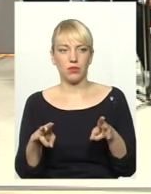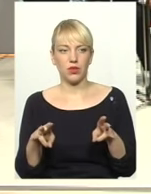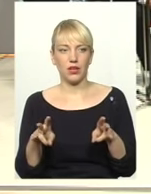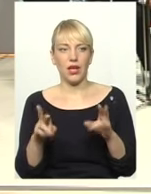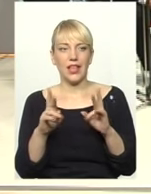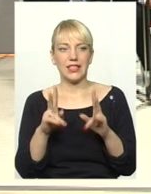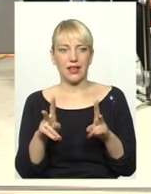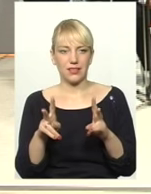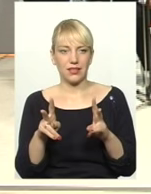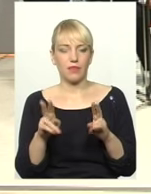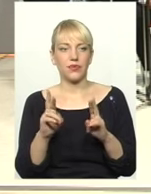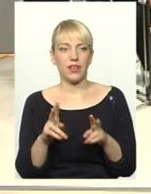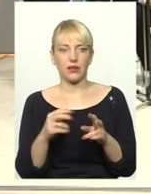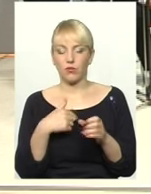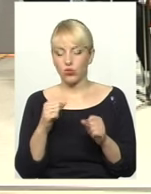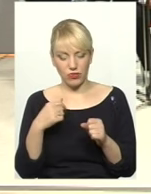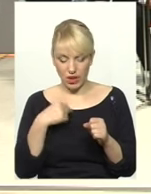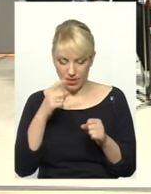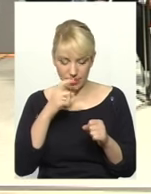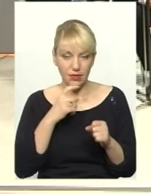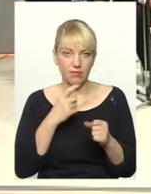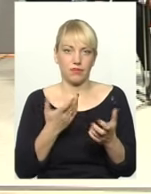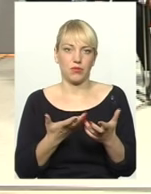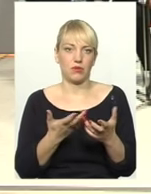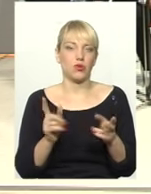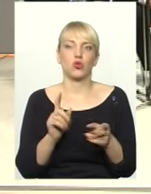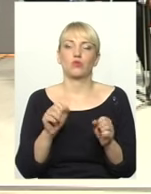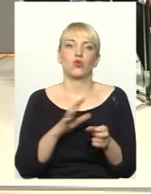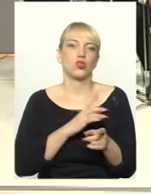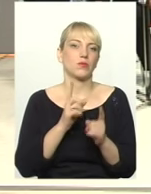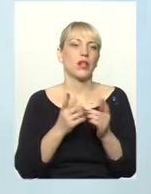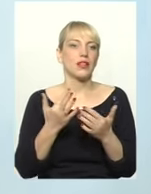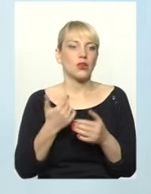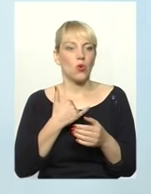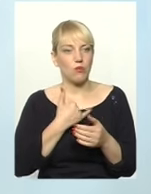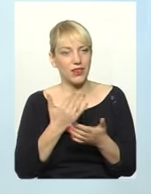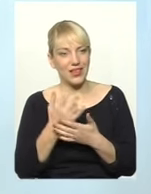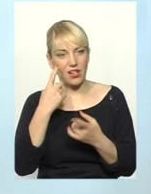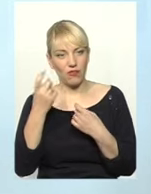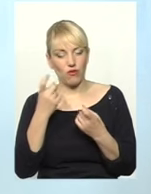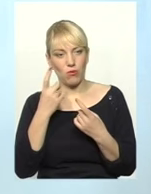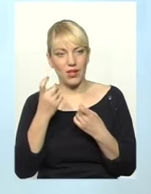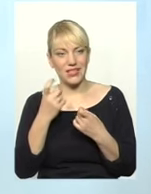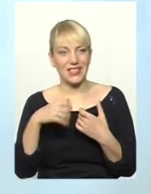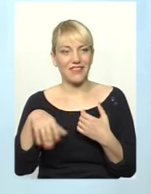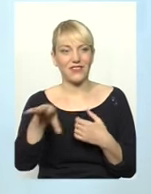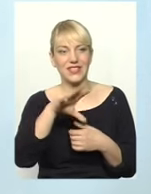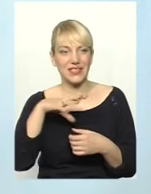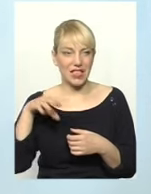яким чином, можливо, я не права, можливо, щось змінилось, але наскільки в мене є інформація, все